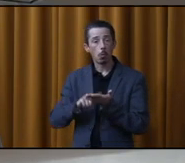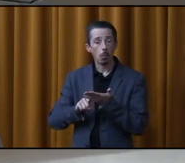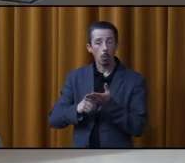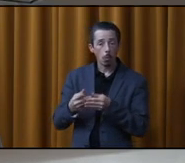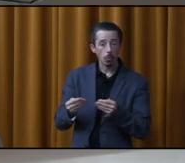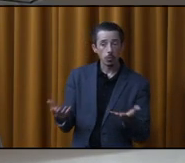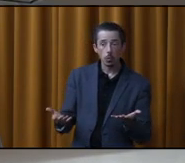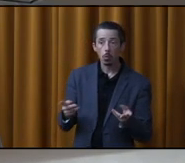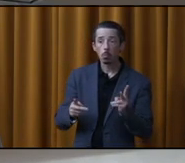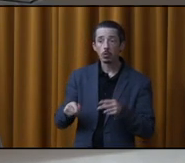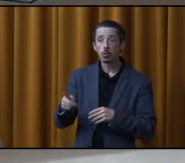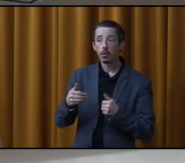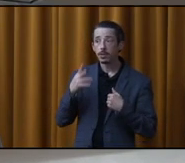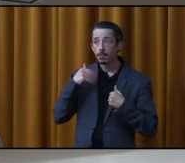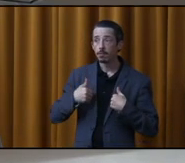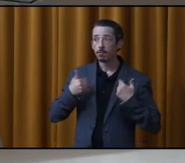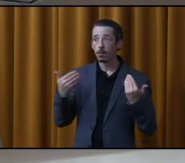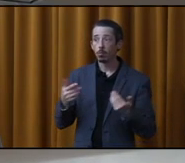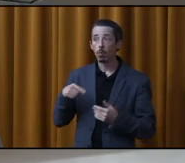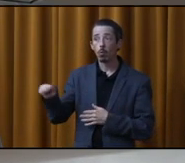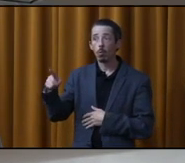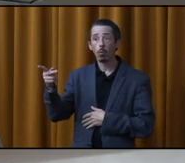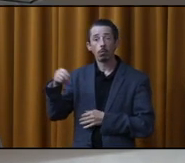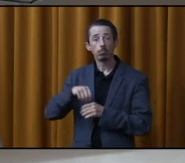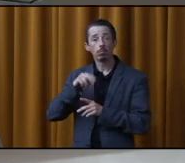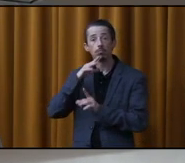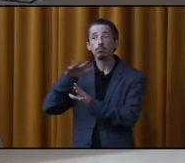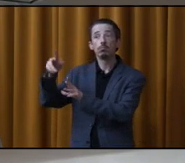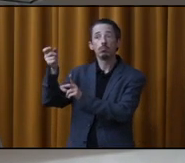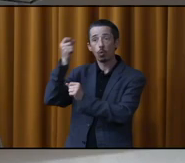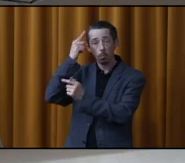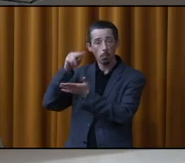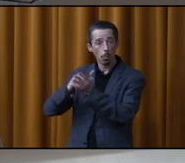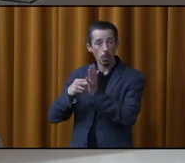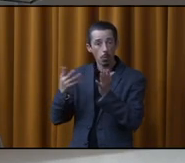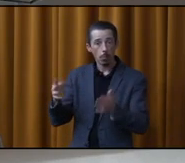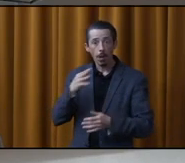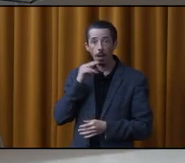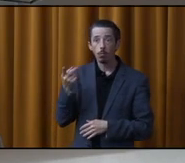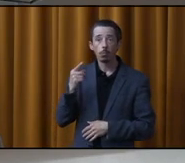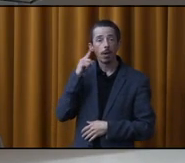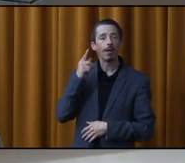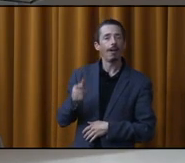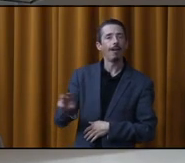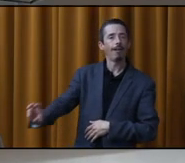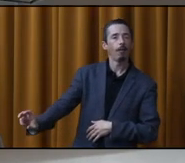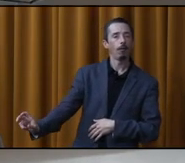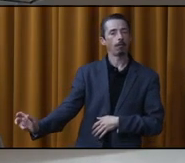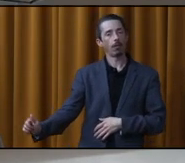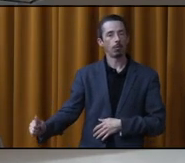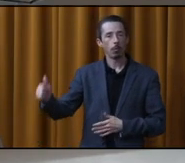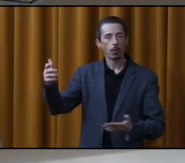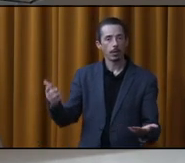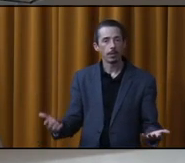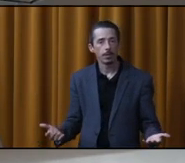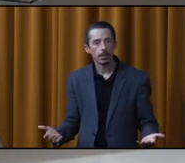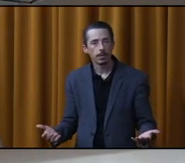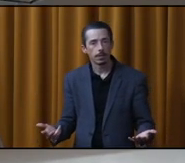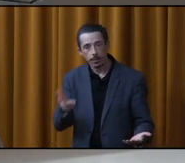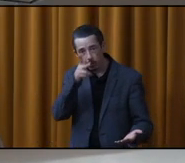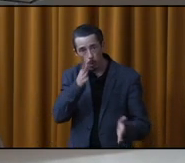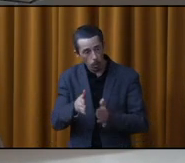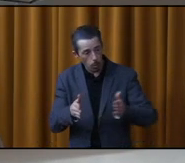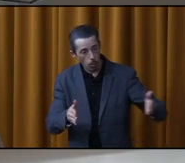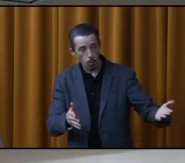On est des gens civilisés, mais ces gens-là semblent ne pas vouloir comprendre. Quand moi, je pars de là, ils lèvent le son plus fort. Et je suis à trois rues de là,